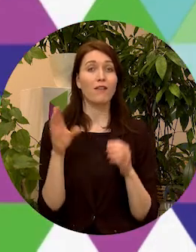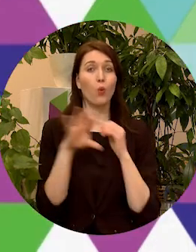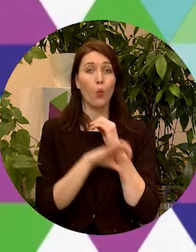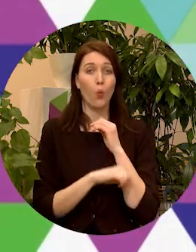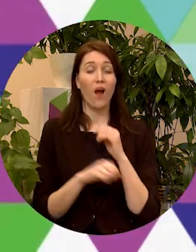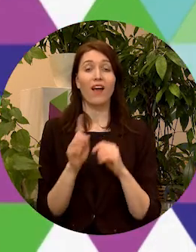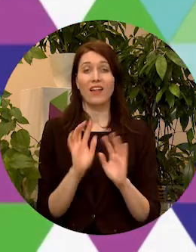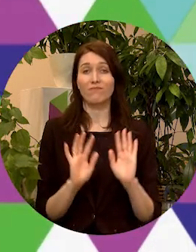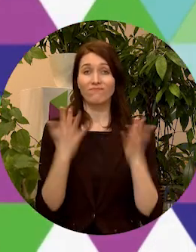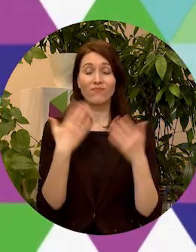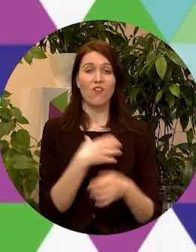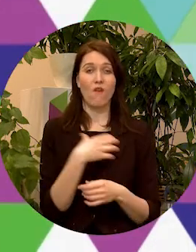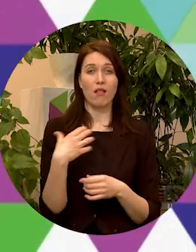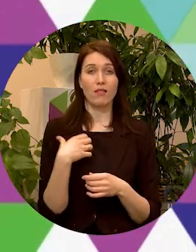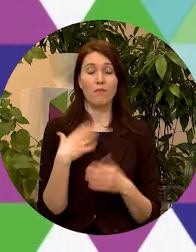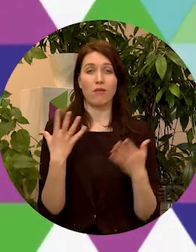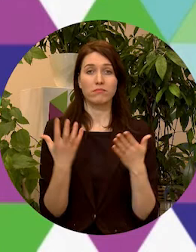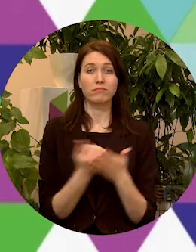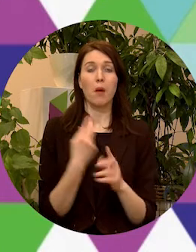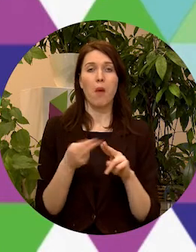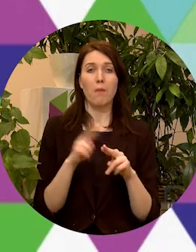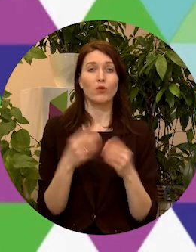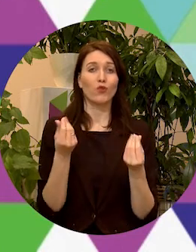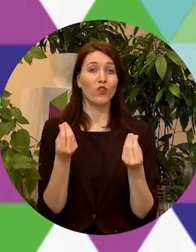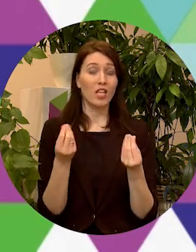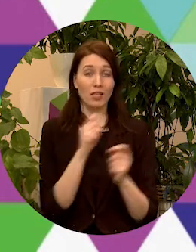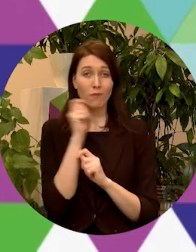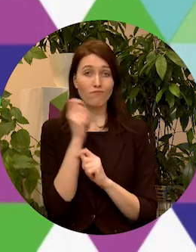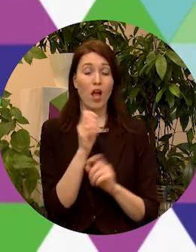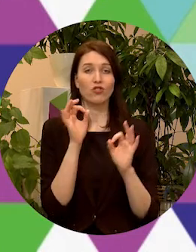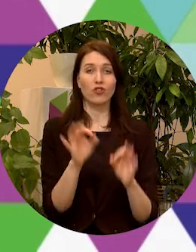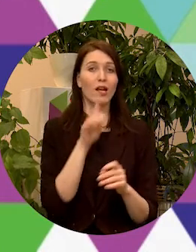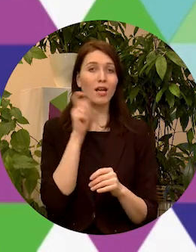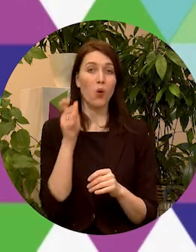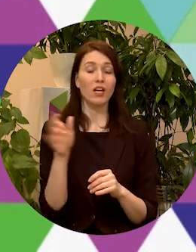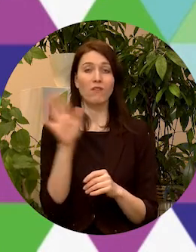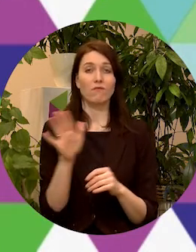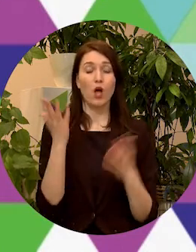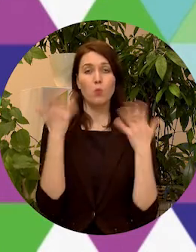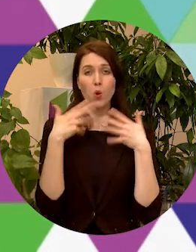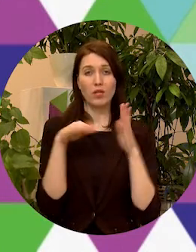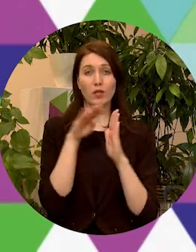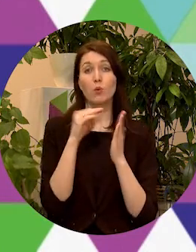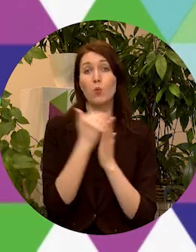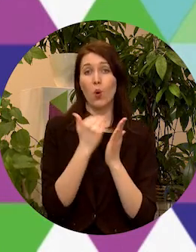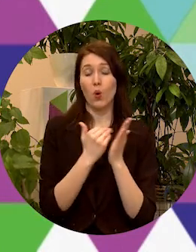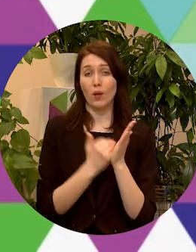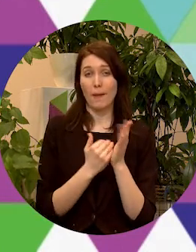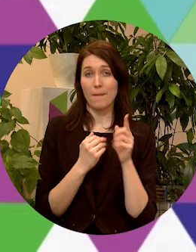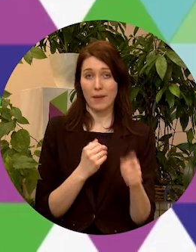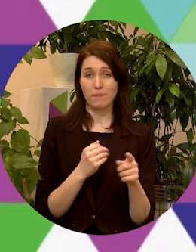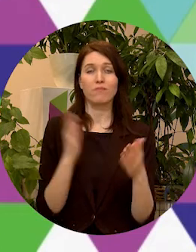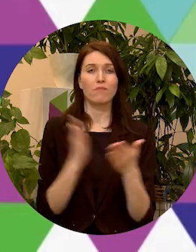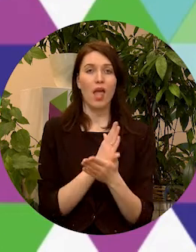izdevies valdībā panākt papildus finansējumu tieši jaunatnes valsts politikas programai, beidzot